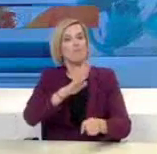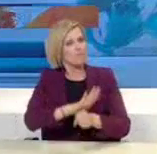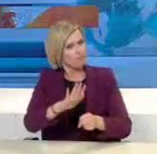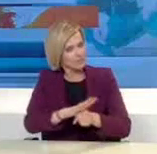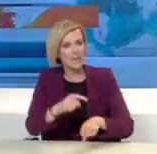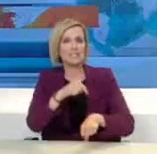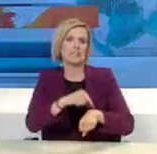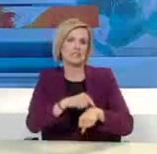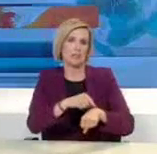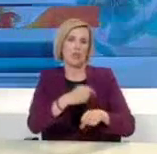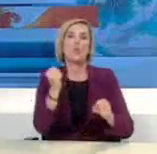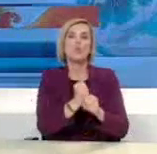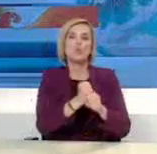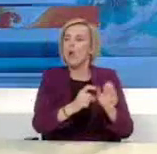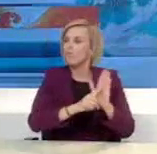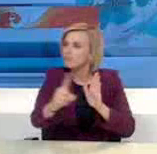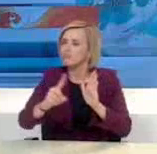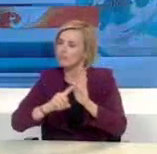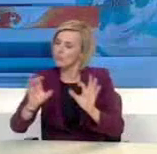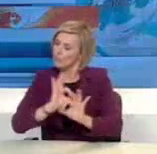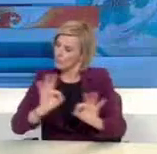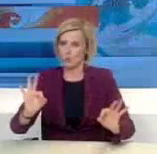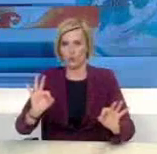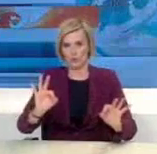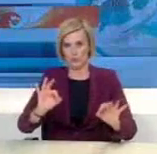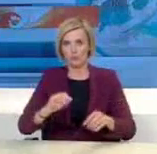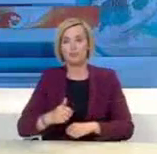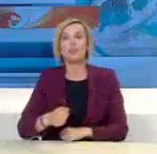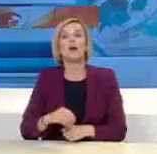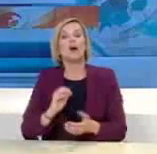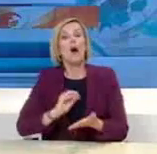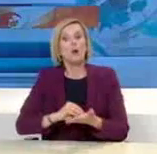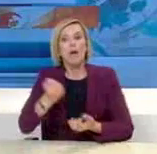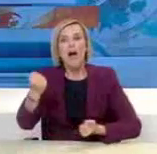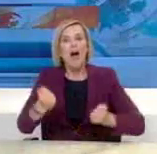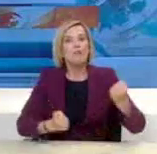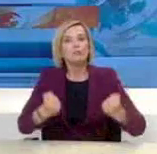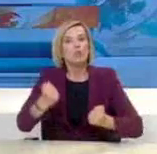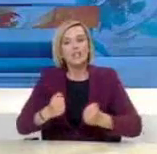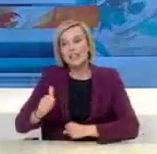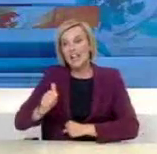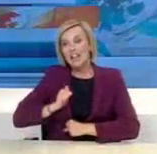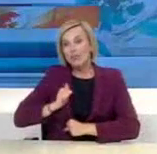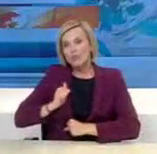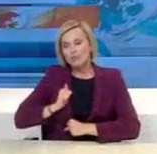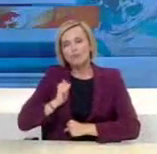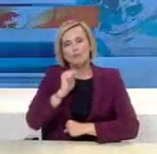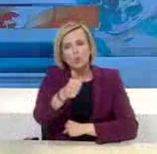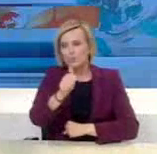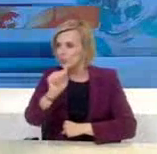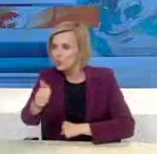κίνησης και μετακίνησης των εργαζομένων. Ιδιωτικής χρήσεως οχήματα κυκλοφορούν για όλους τους λόγους,